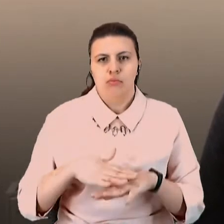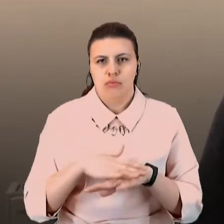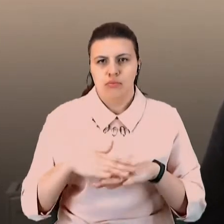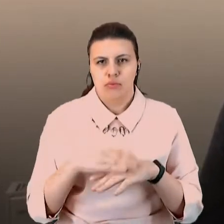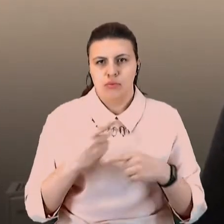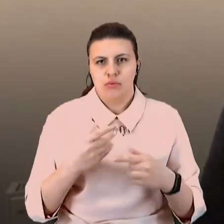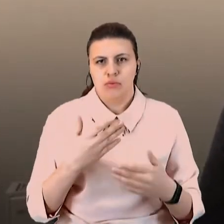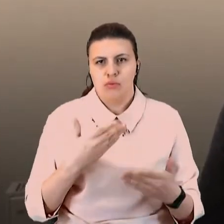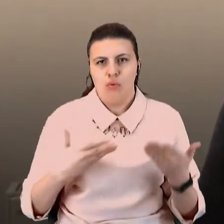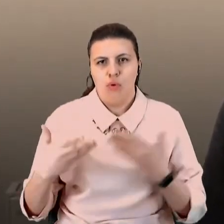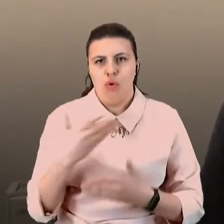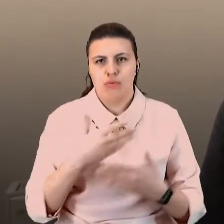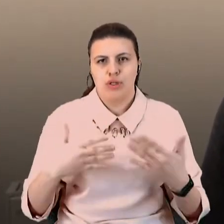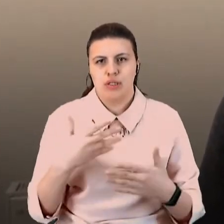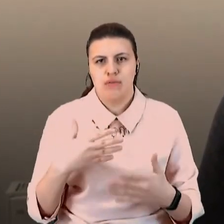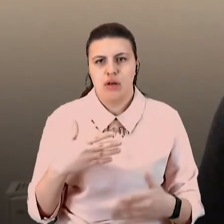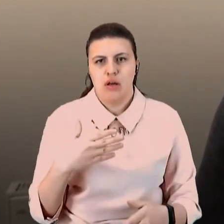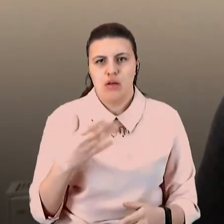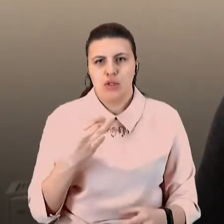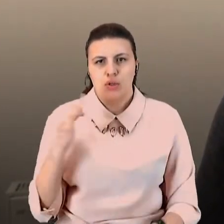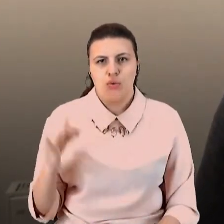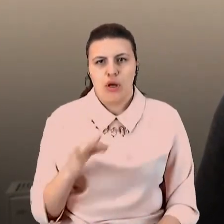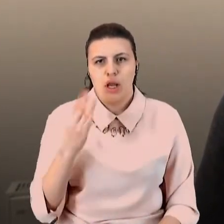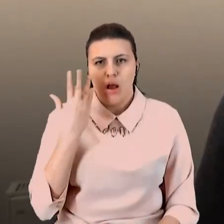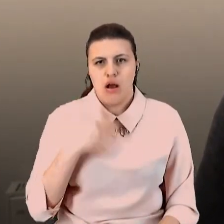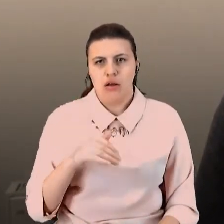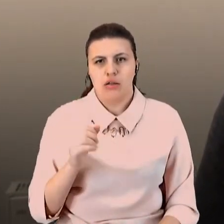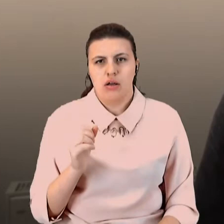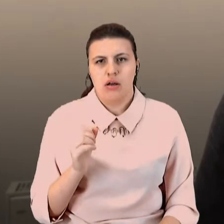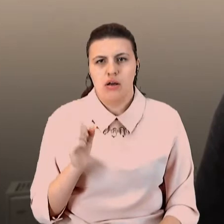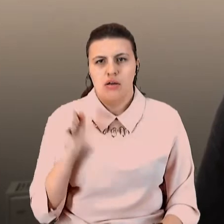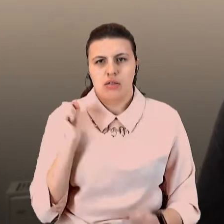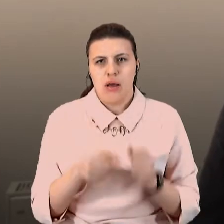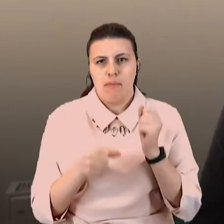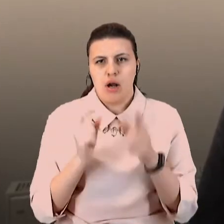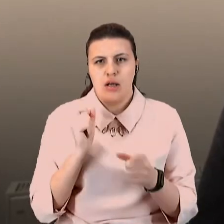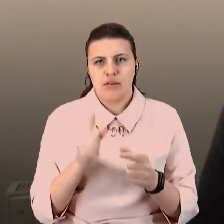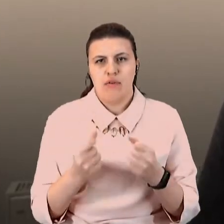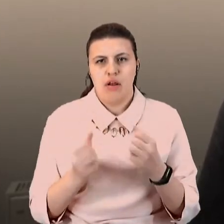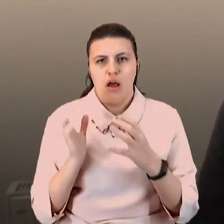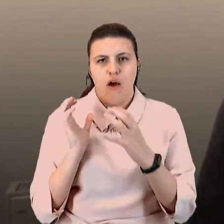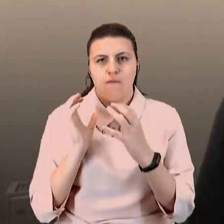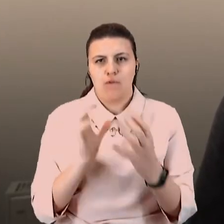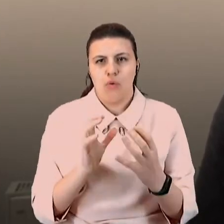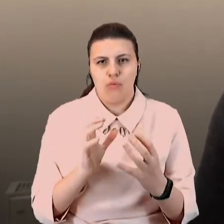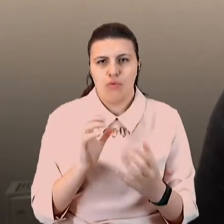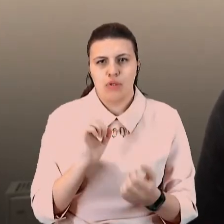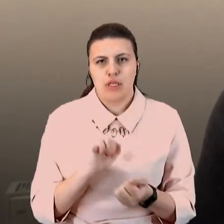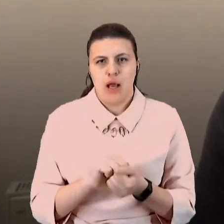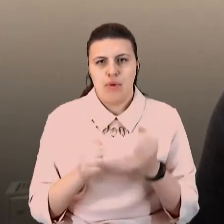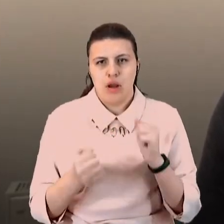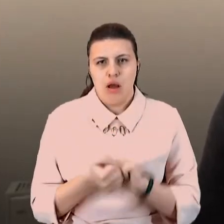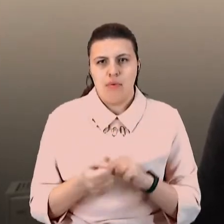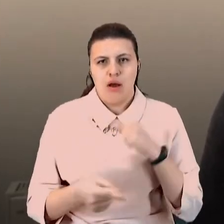історія, коли забрасували автобус камнями. Говорить о степені неотерпимості людей і вообще в